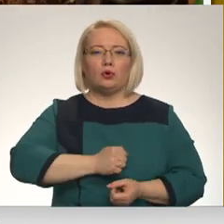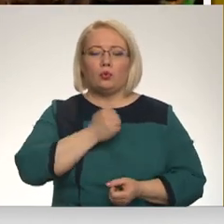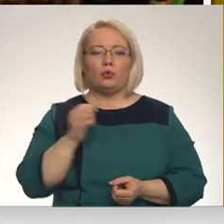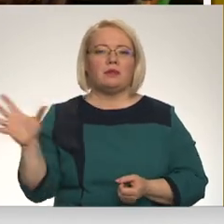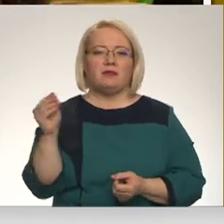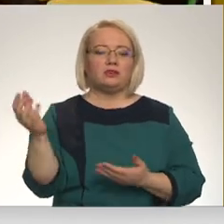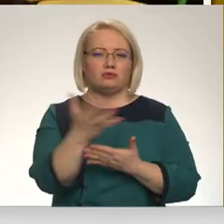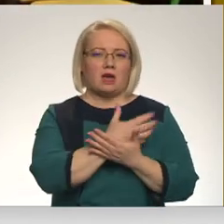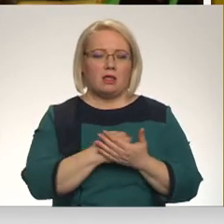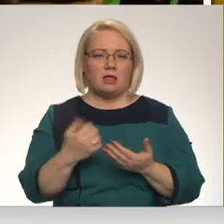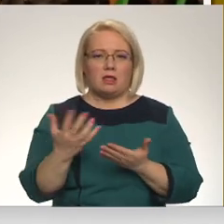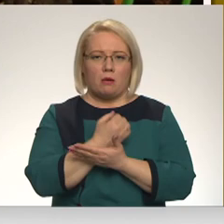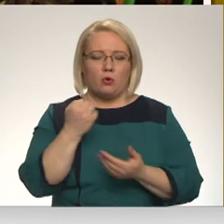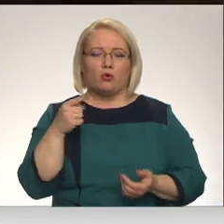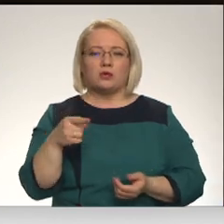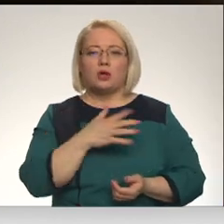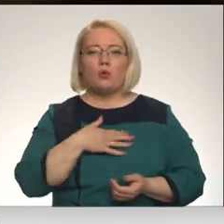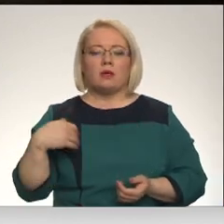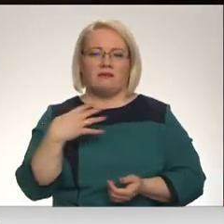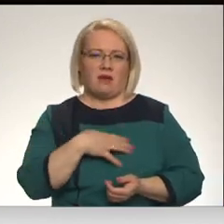sadabūt, un tas mums ir ļoti vēdzīgs.